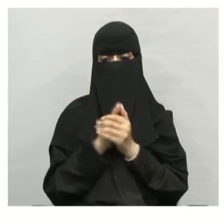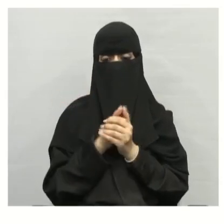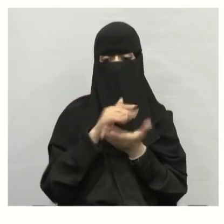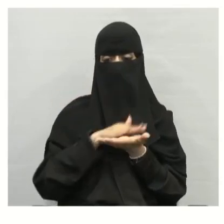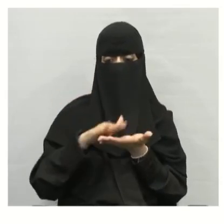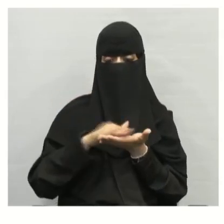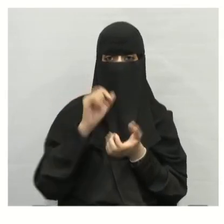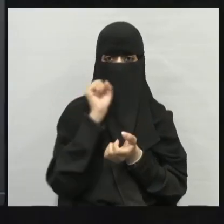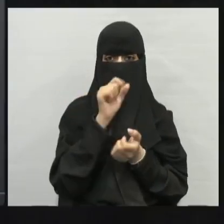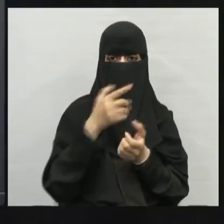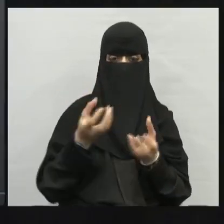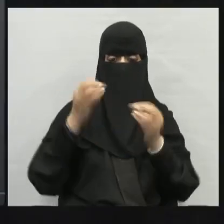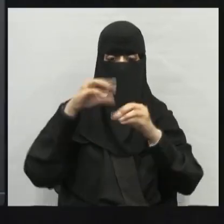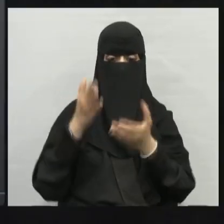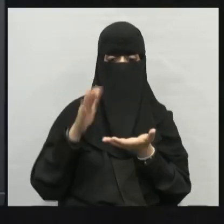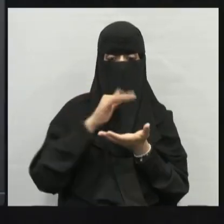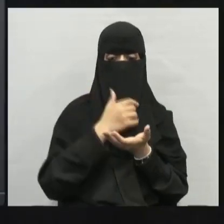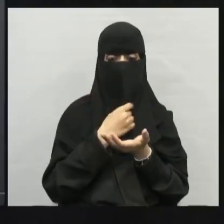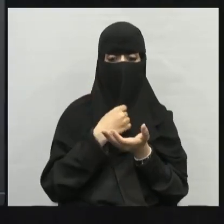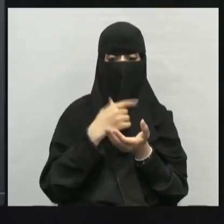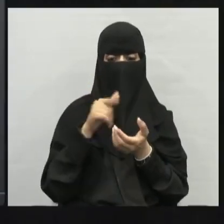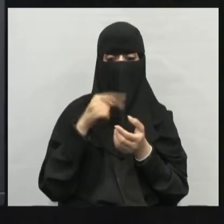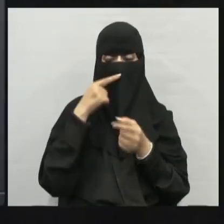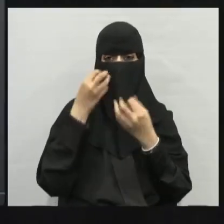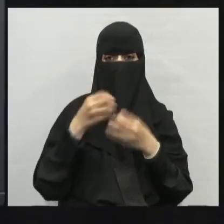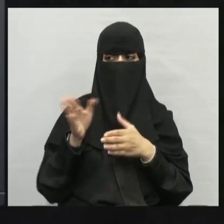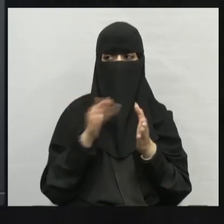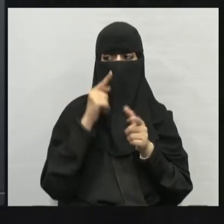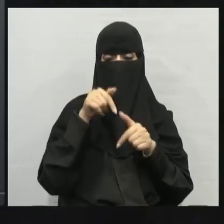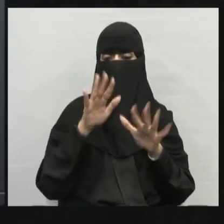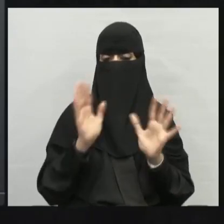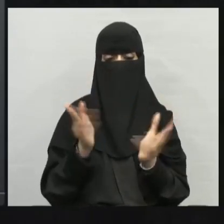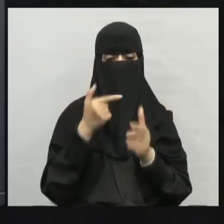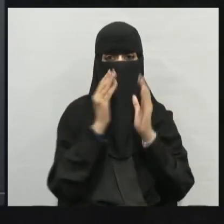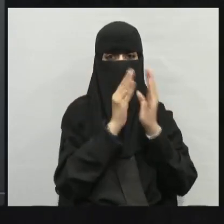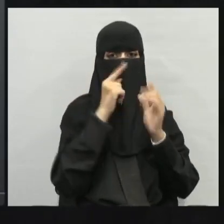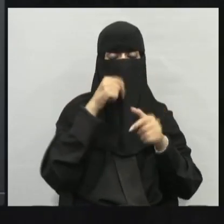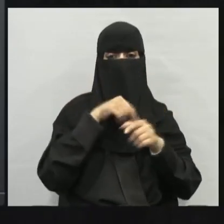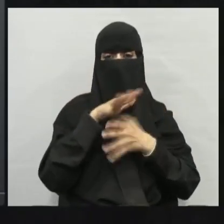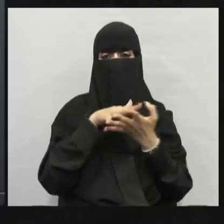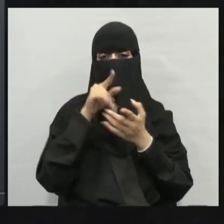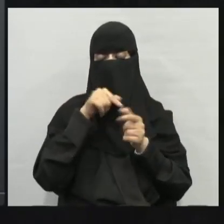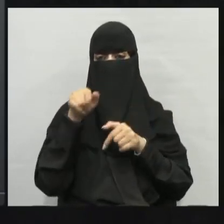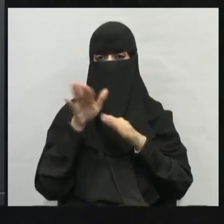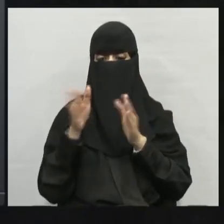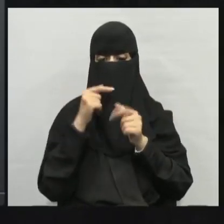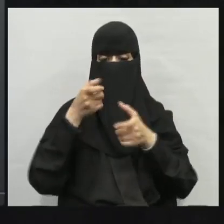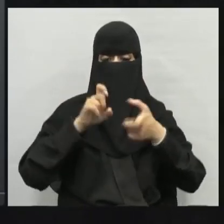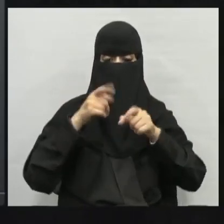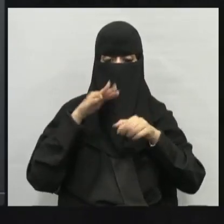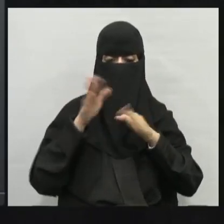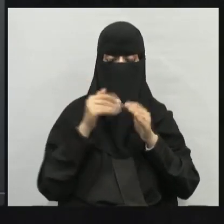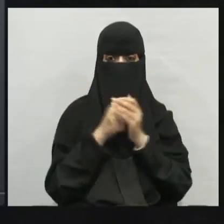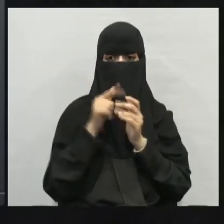الأرض مخصصة لطمر النفايات الملوثات أي مادة تضرب المخلوقات الحية وتحدث خلل في